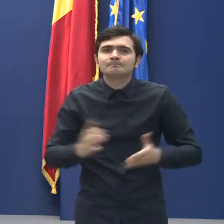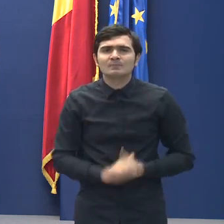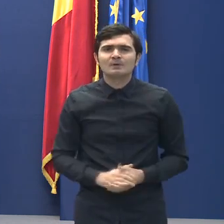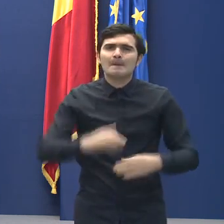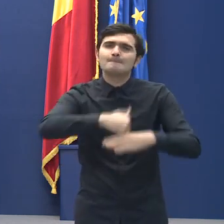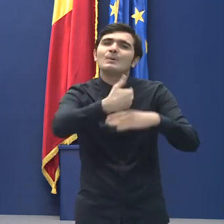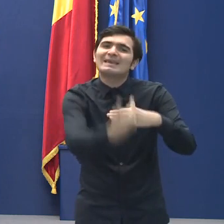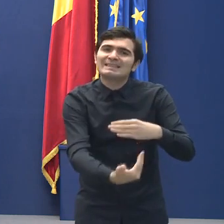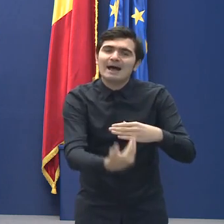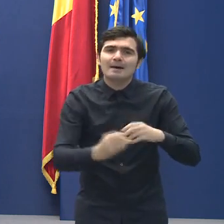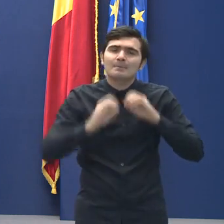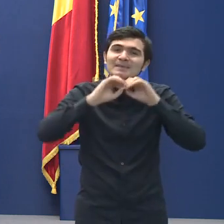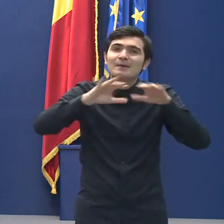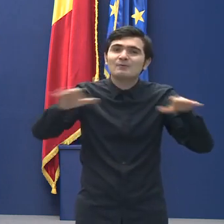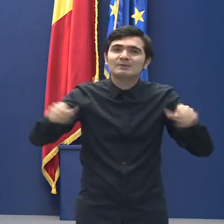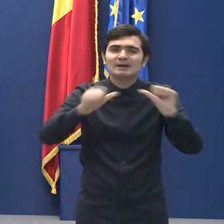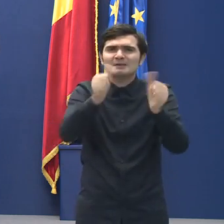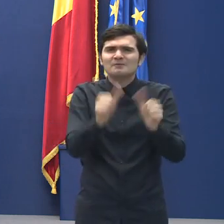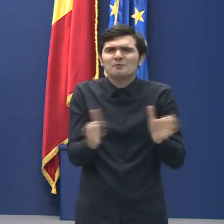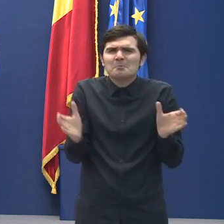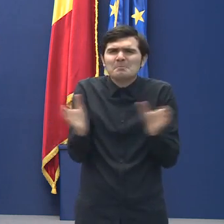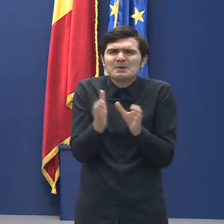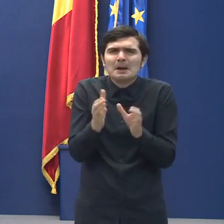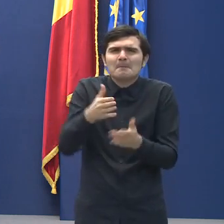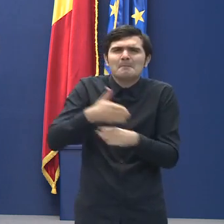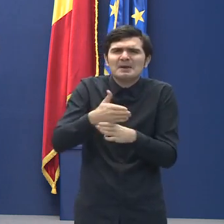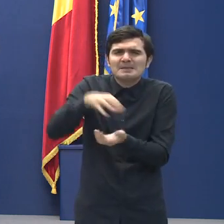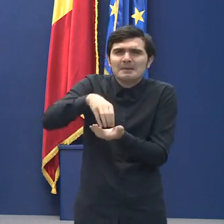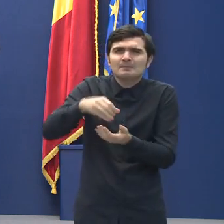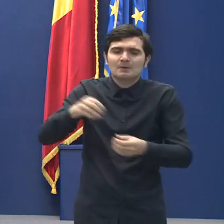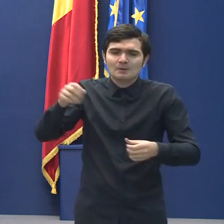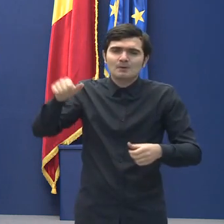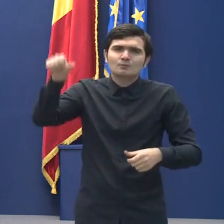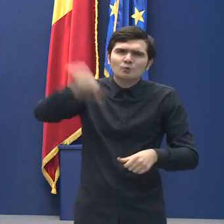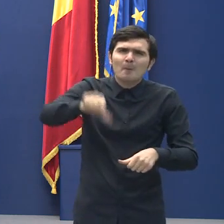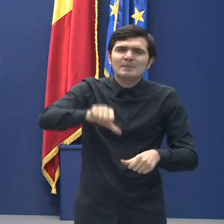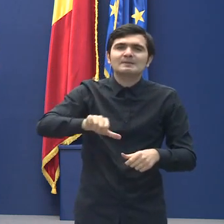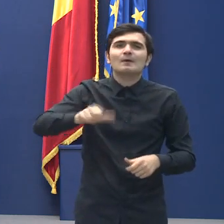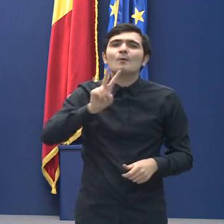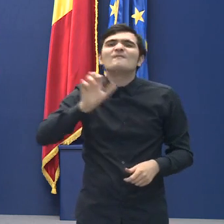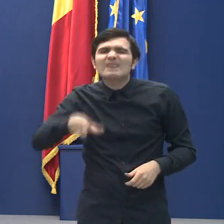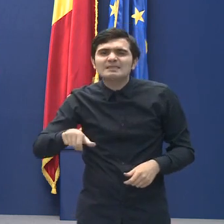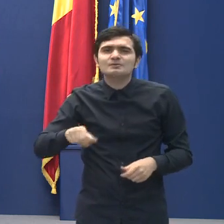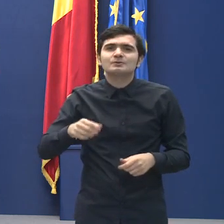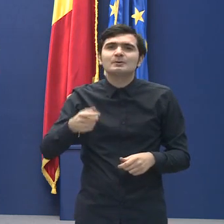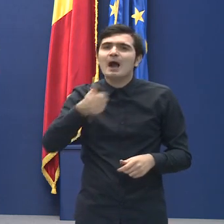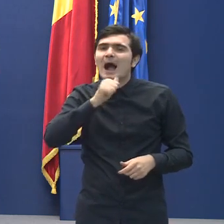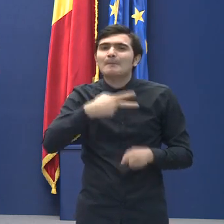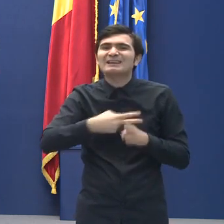binecuvântată în formă de mici prescuri, stropită cu aghiasmă și vin, numită Paști,